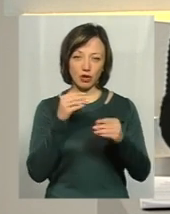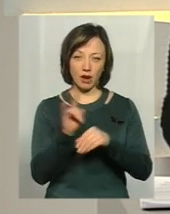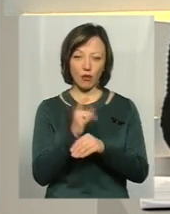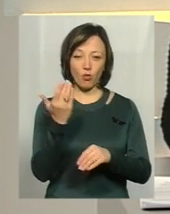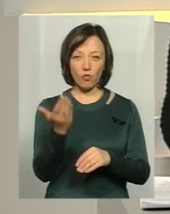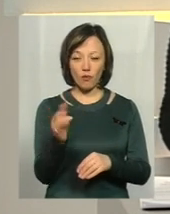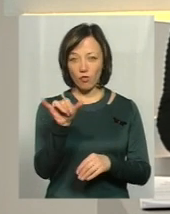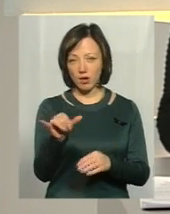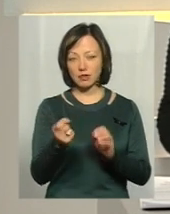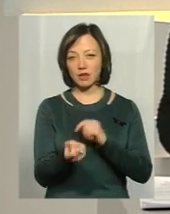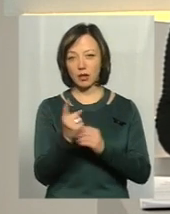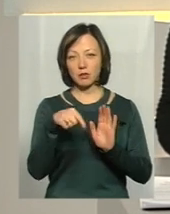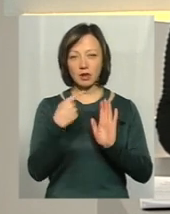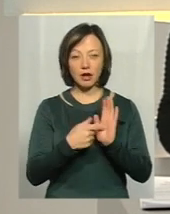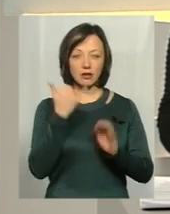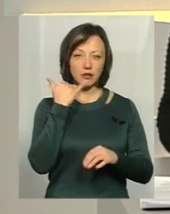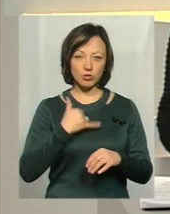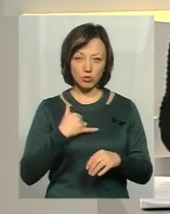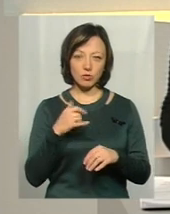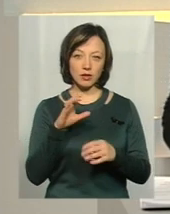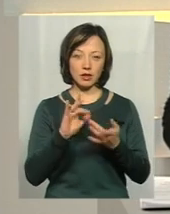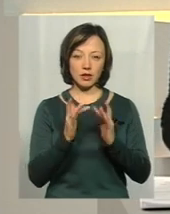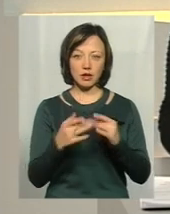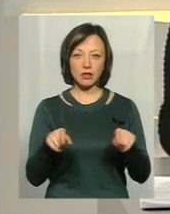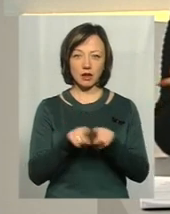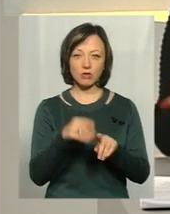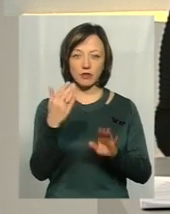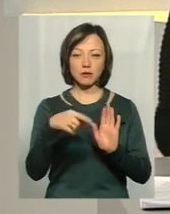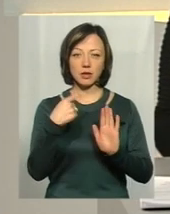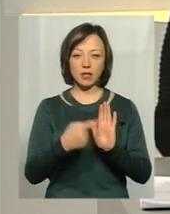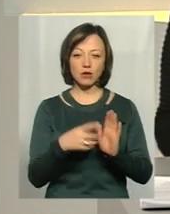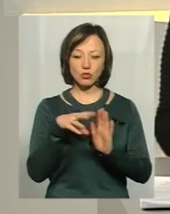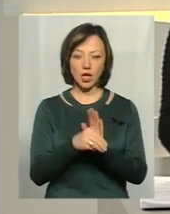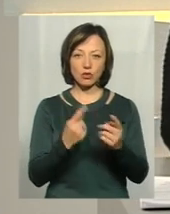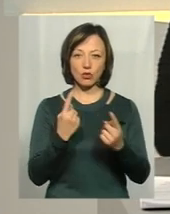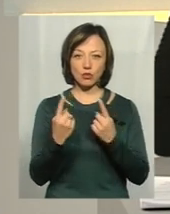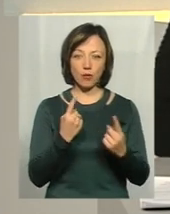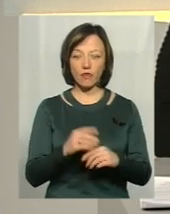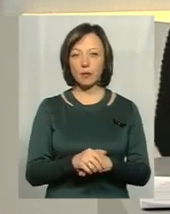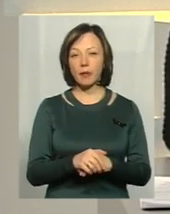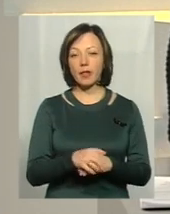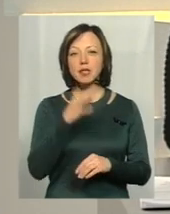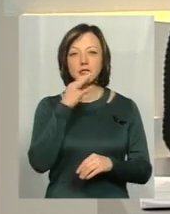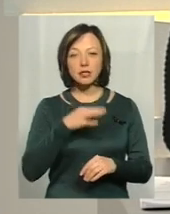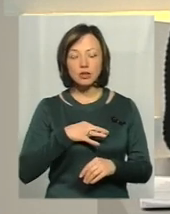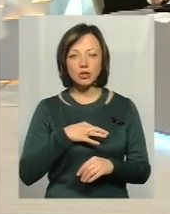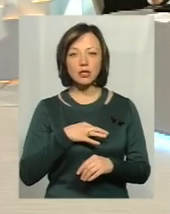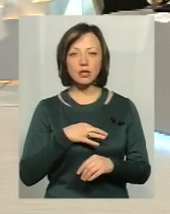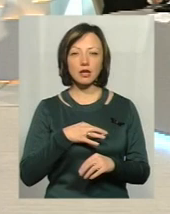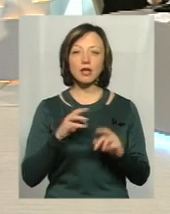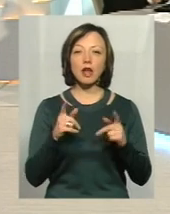якщо у вас виникають питання, телефонуйте і задавайте у соцмережах також ваші питання, долучайтесь до розмови. Скажіть, пані Інну, як взагалі